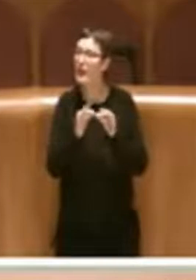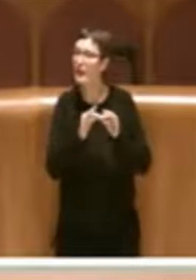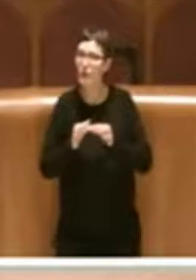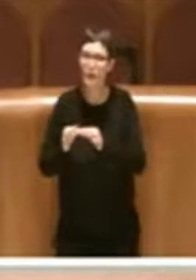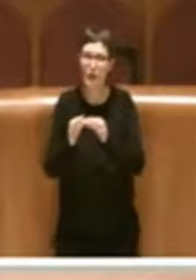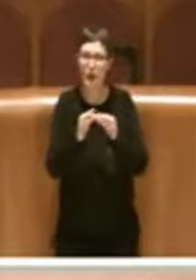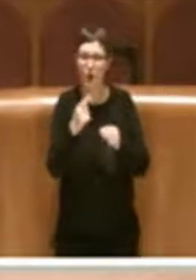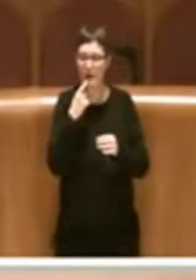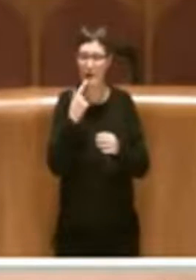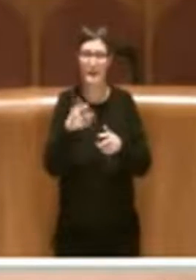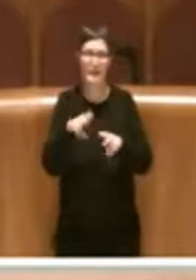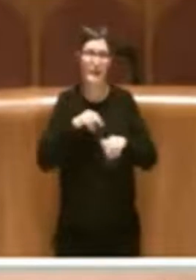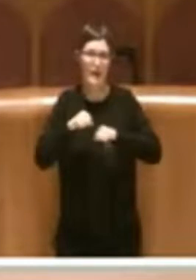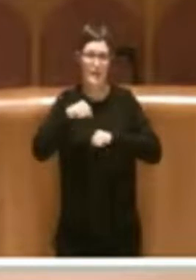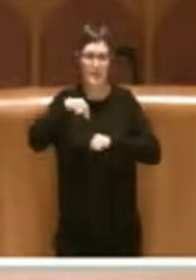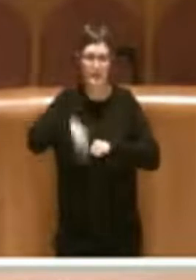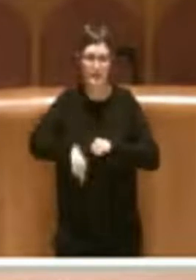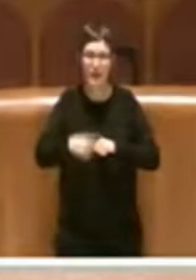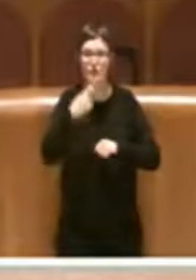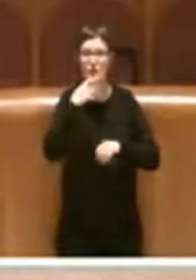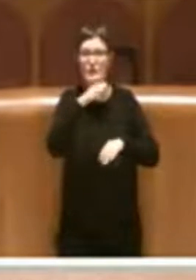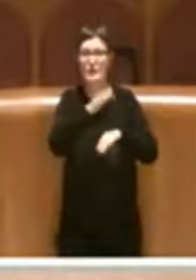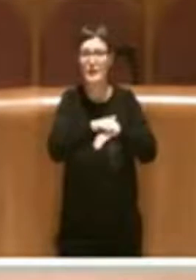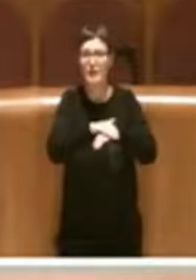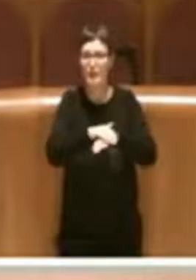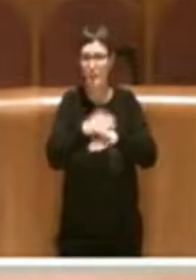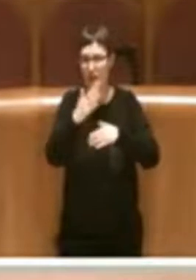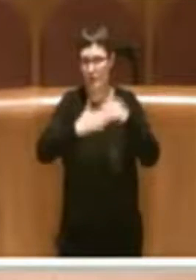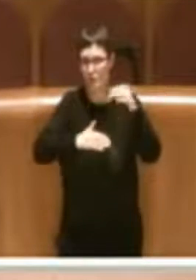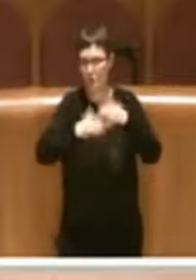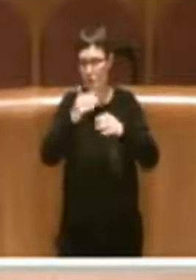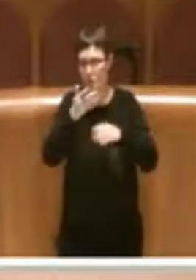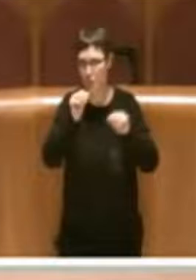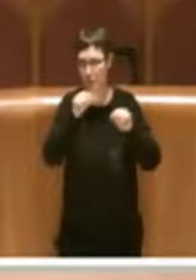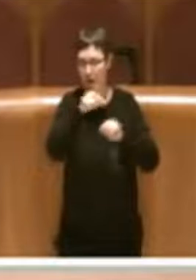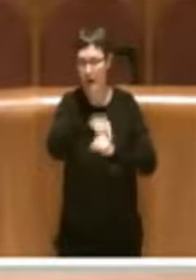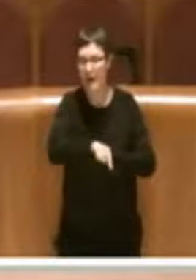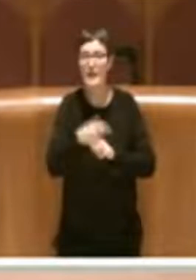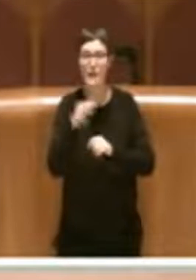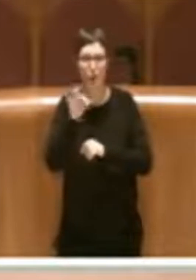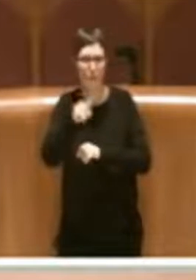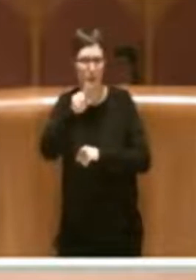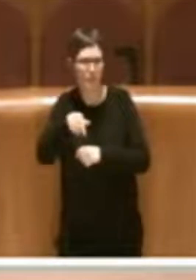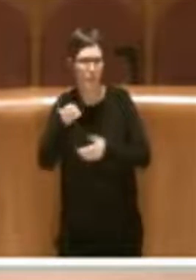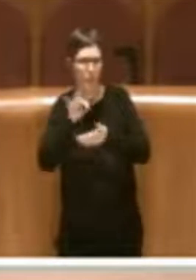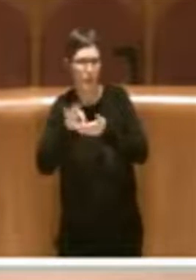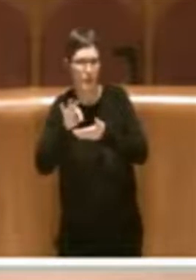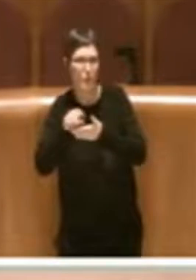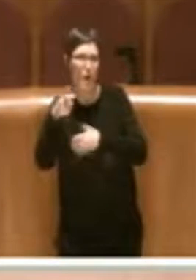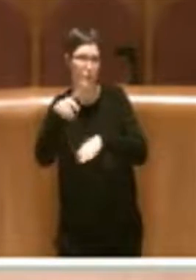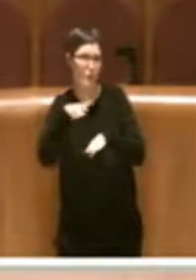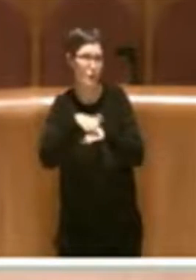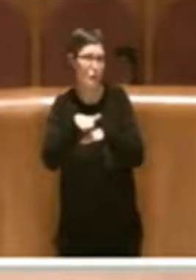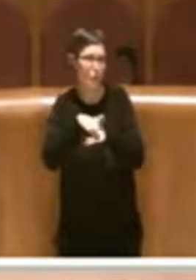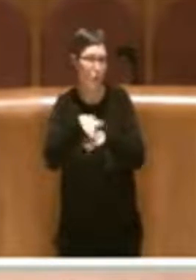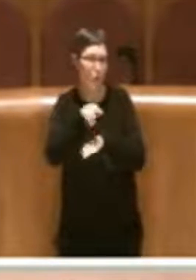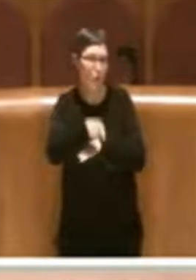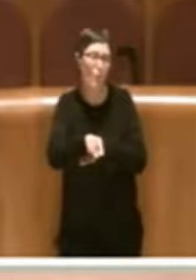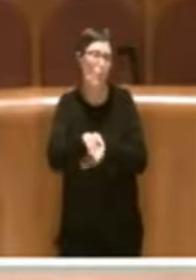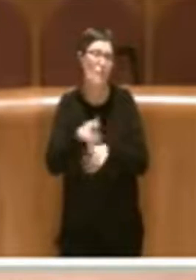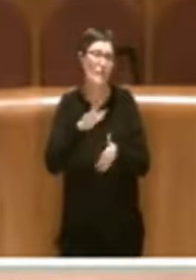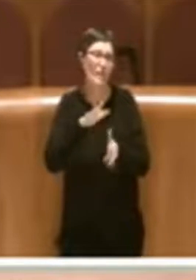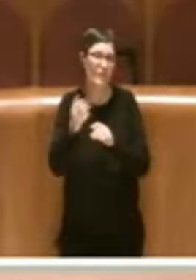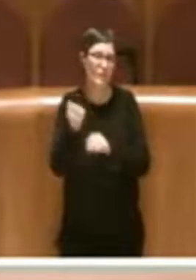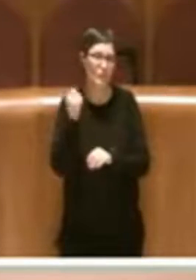delle strutture, è obiettivo delle scuole che quelle strutture le utilizzano e quindi ne beneficeranno naturalmente non